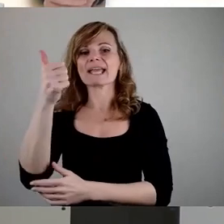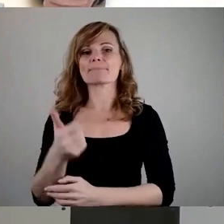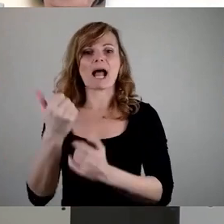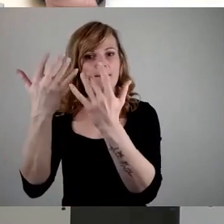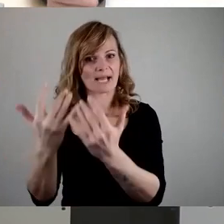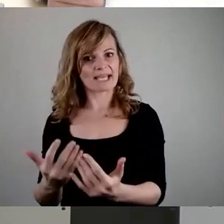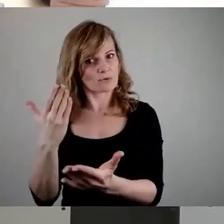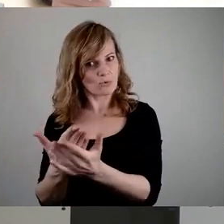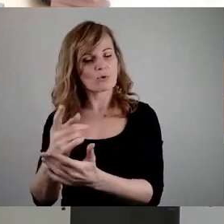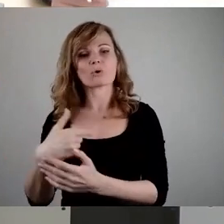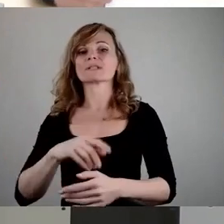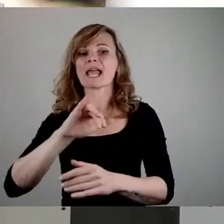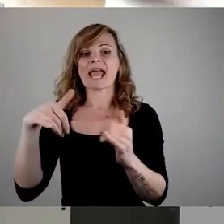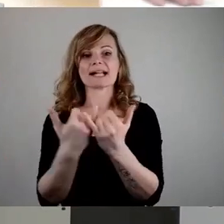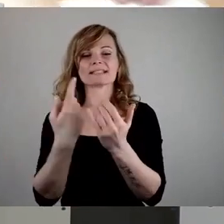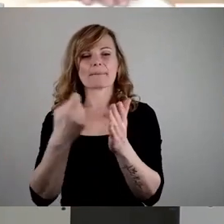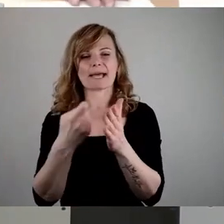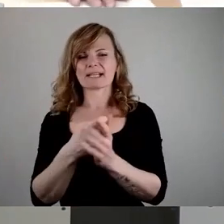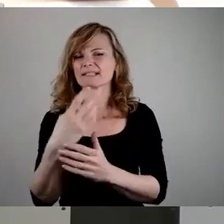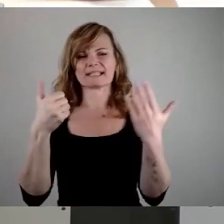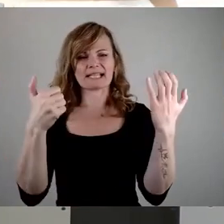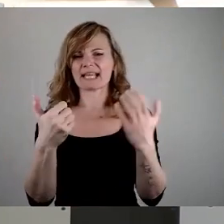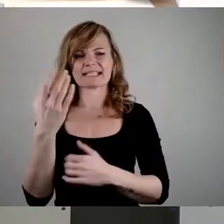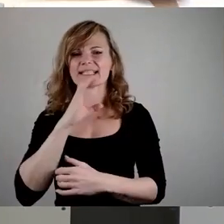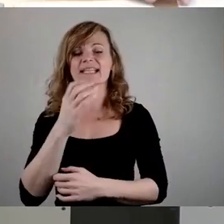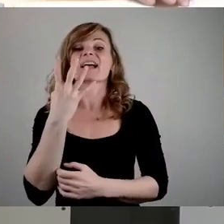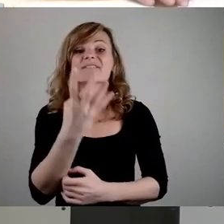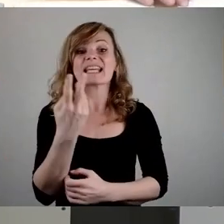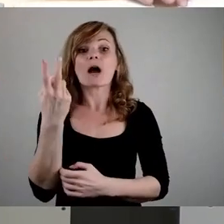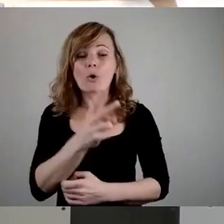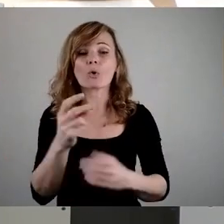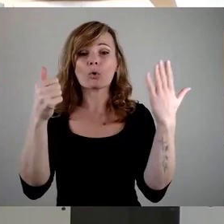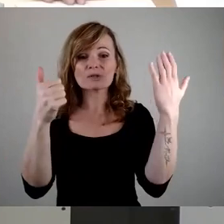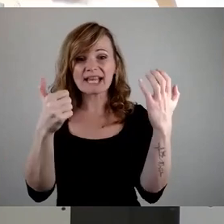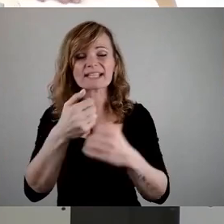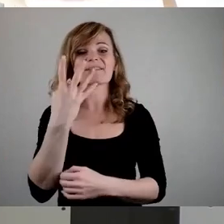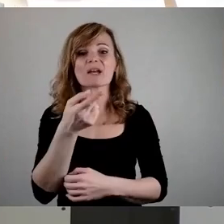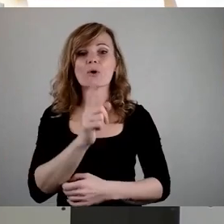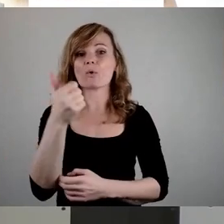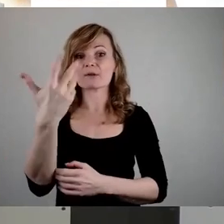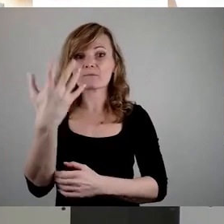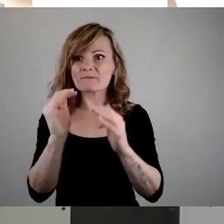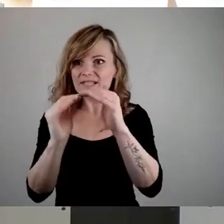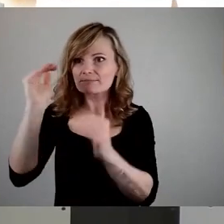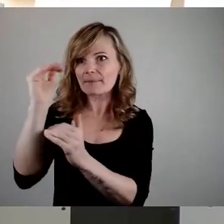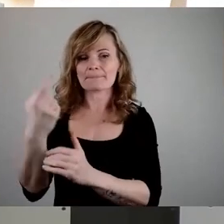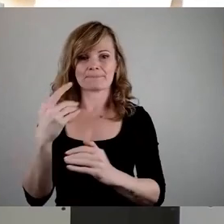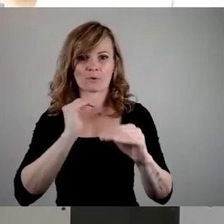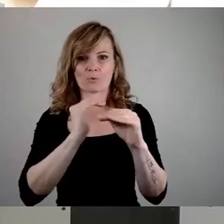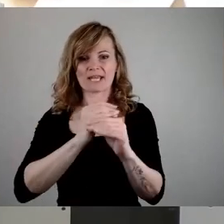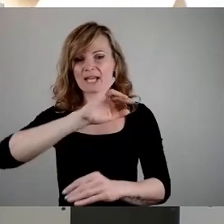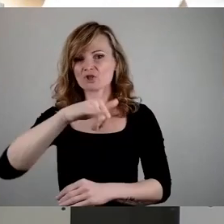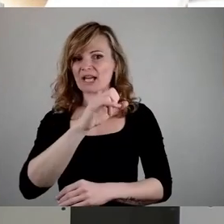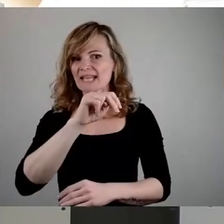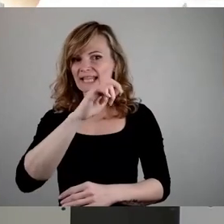Elternbeitrag im Hort nie um 60 Cent, sondern um 4,60 Euro, genau genommen um 4,51 Euro gestiegen. Der Kollegin Scharnetzki widerspreche ich in